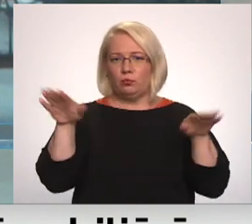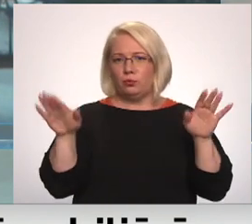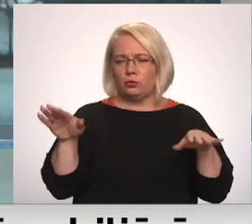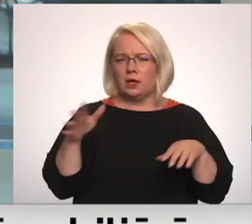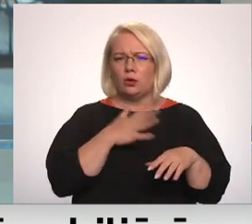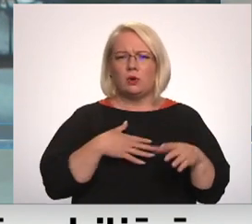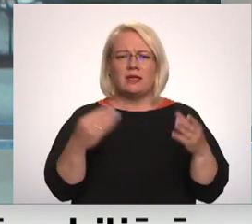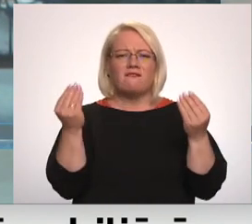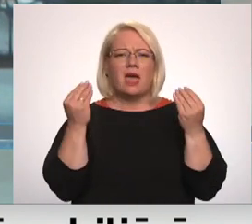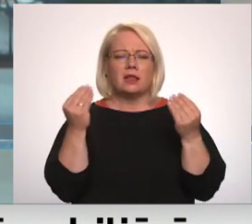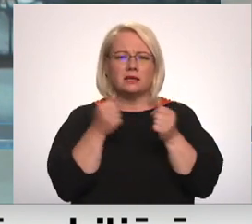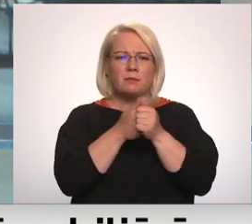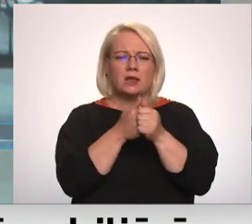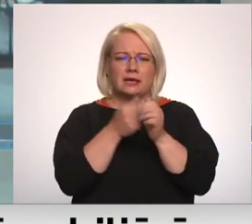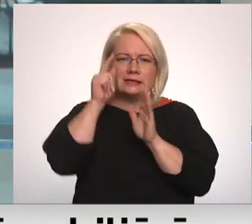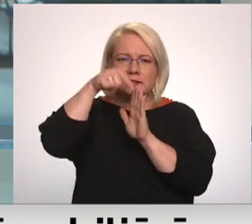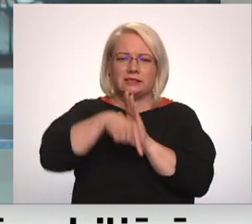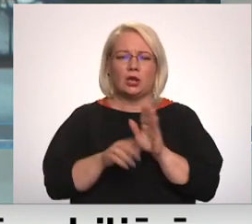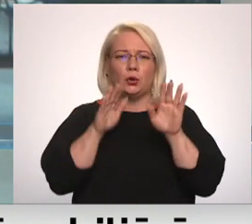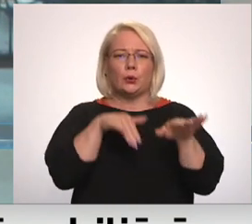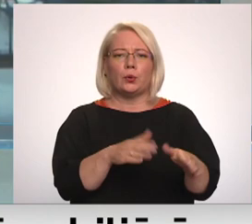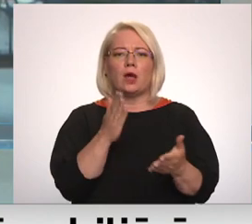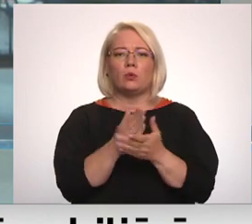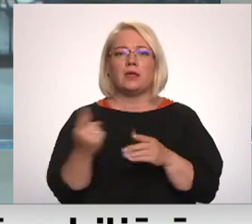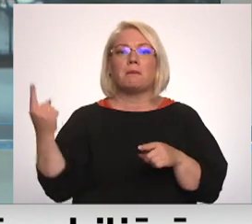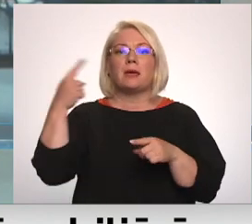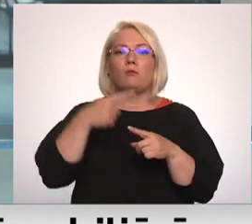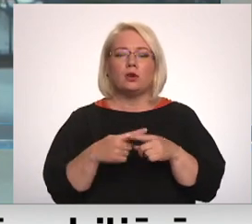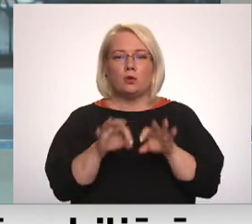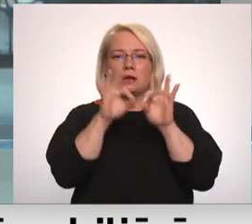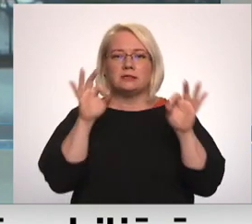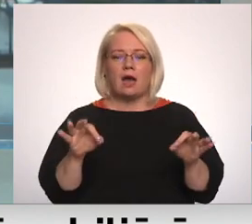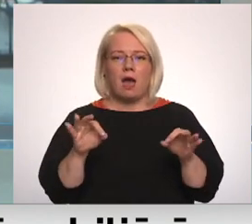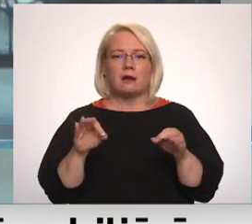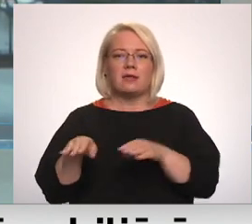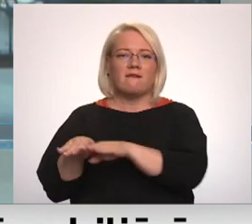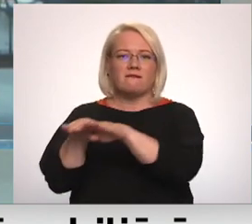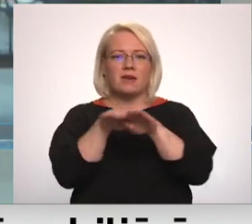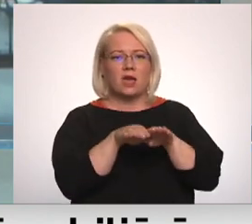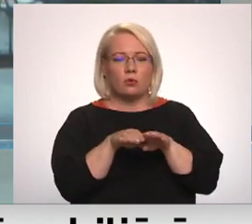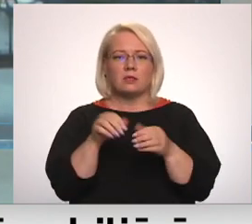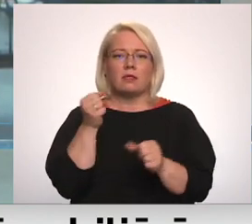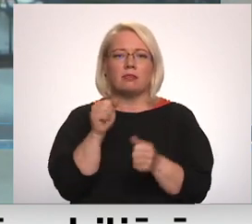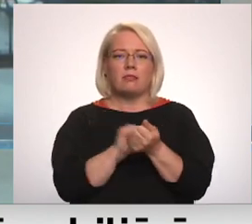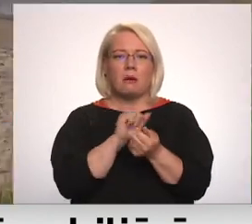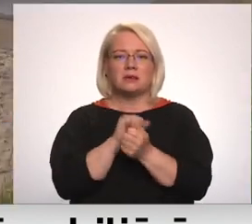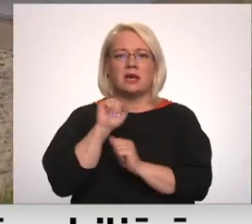vērienīgs monitorings dziļjūrā notiek pirmo reizi, ir sākta vienota dabas aizsardzības plāna izstrāde.